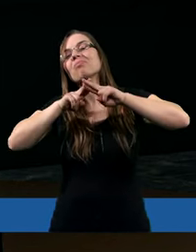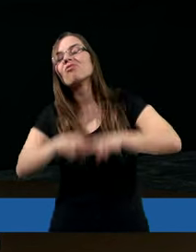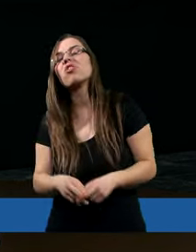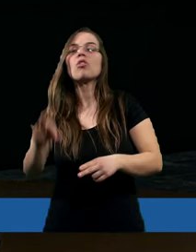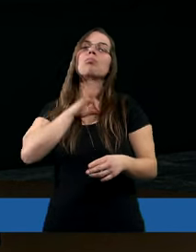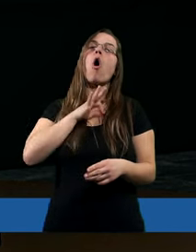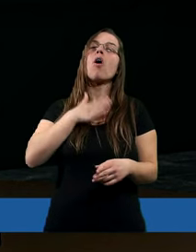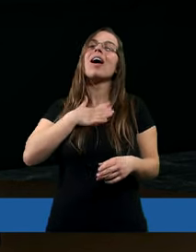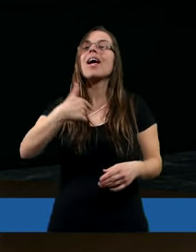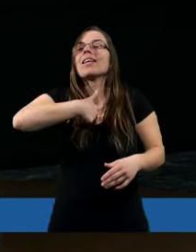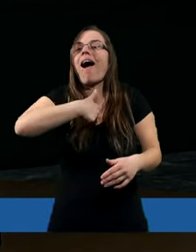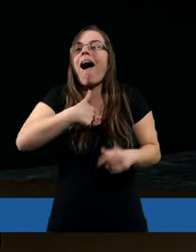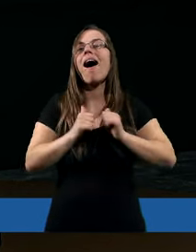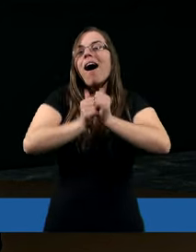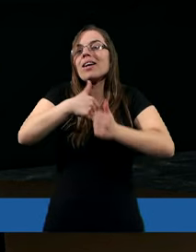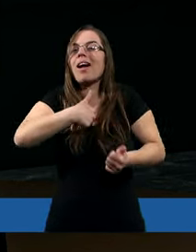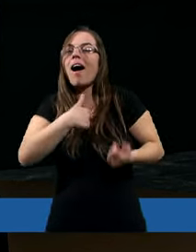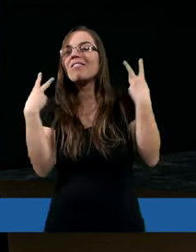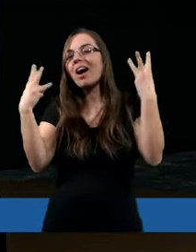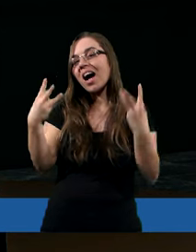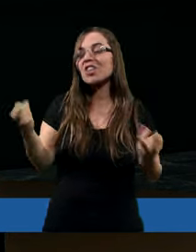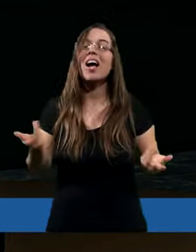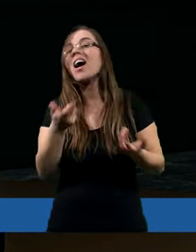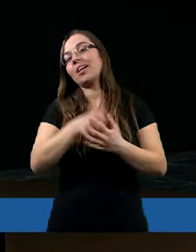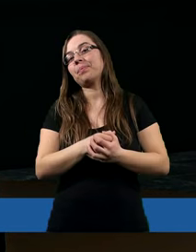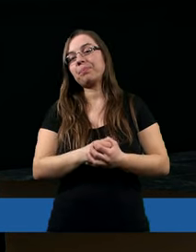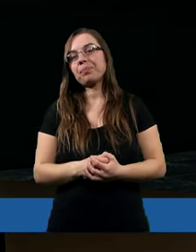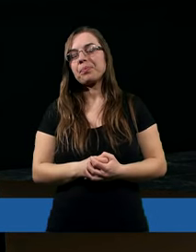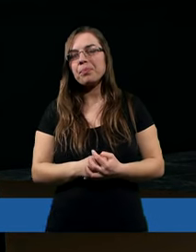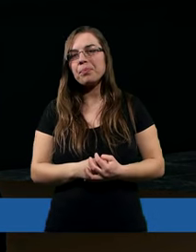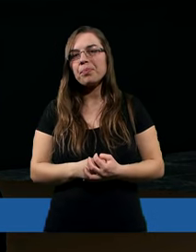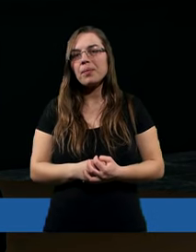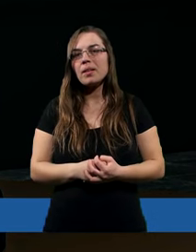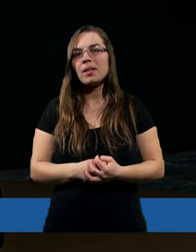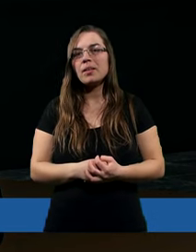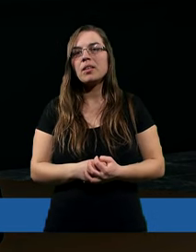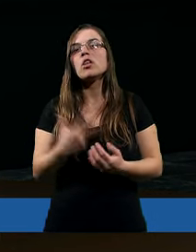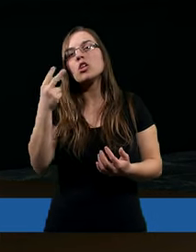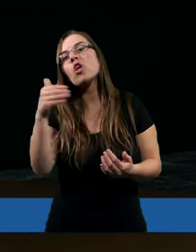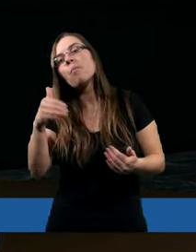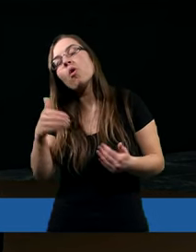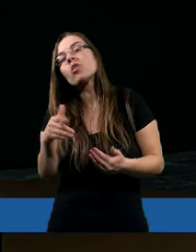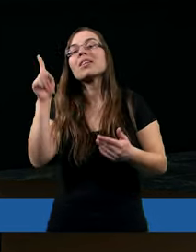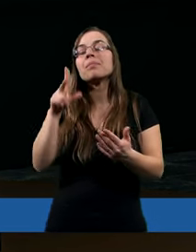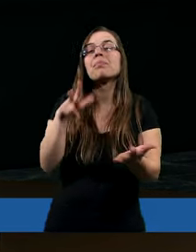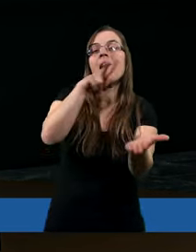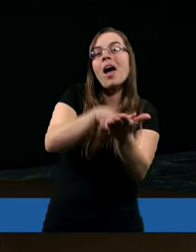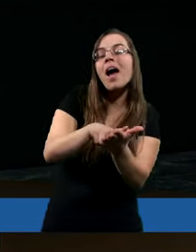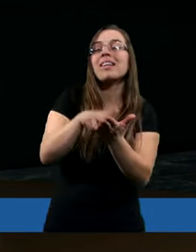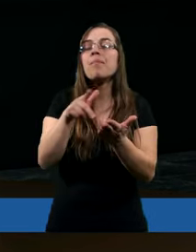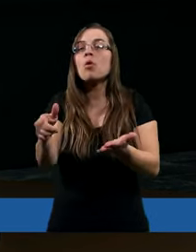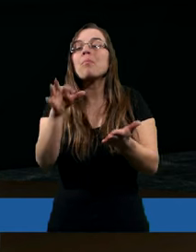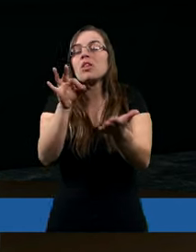własnym zdaniu i nie, no może akceptujemy,